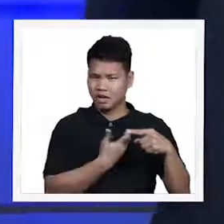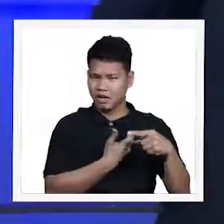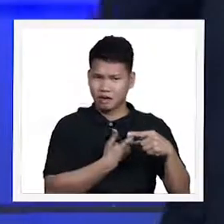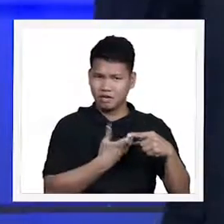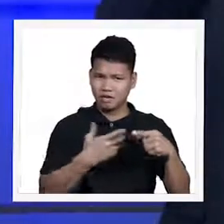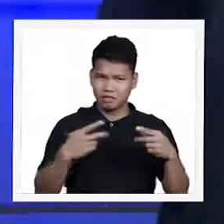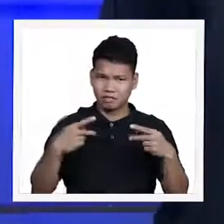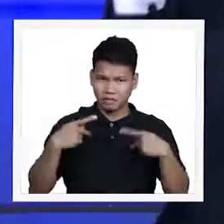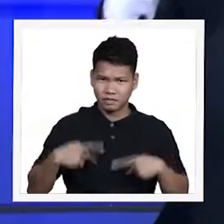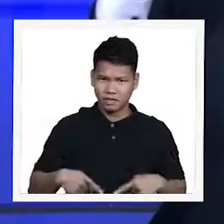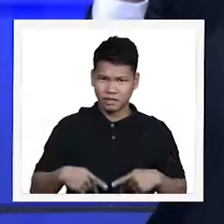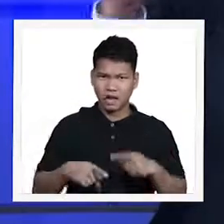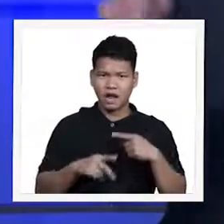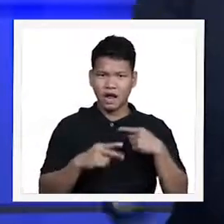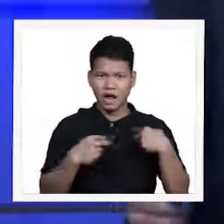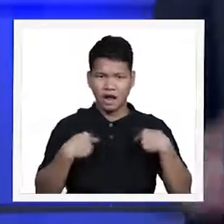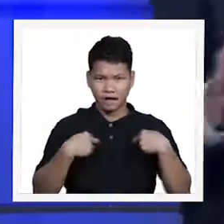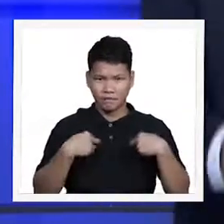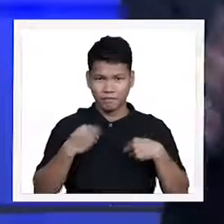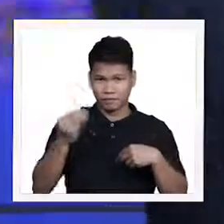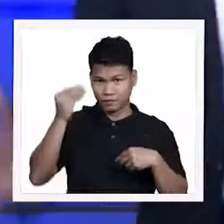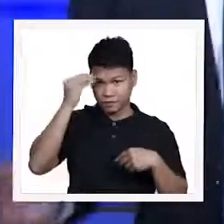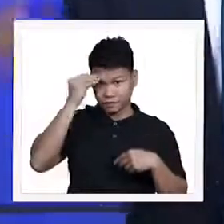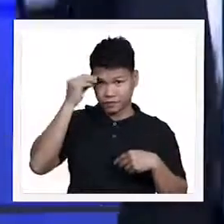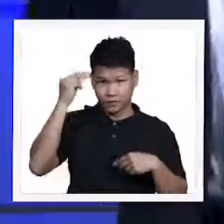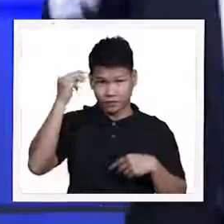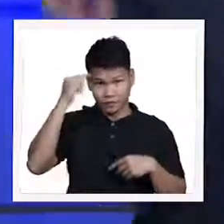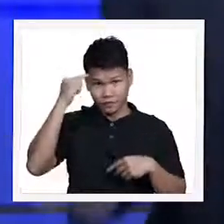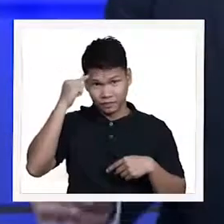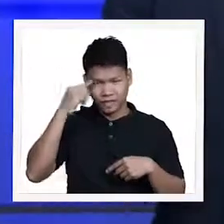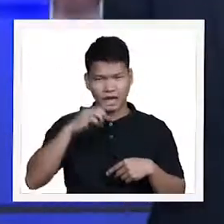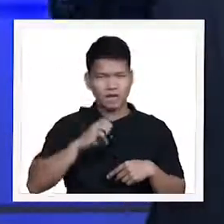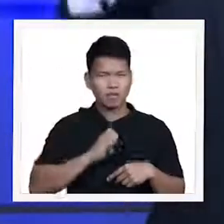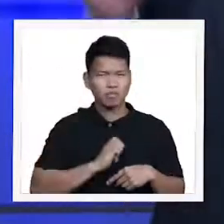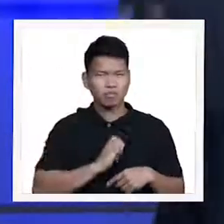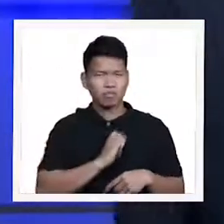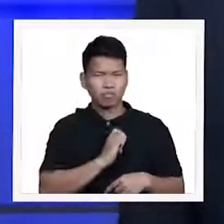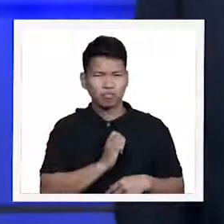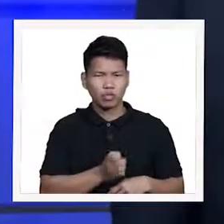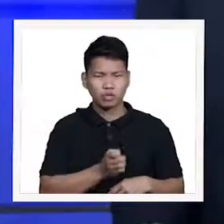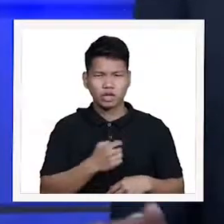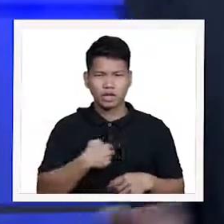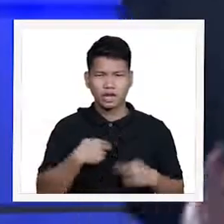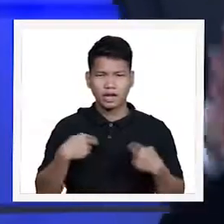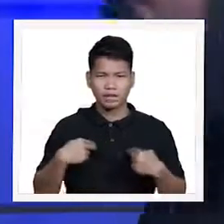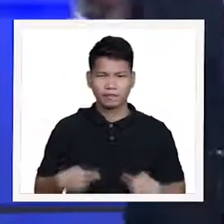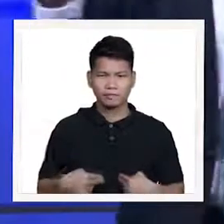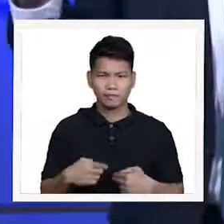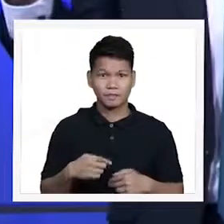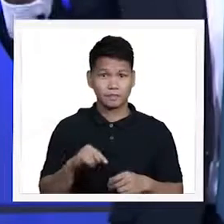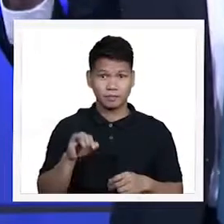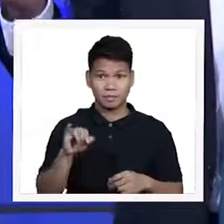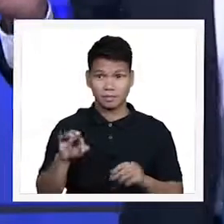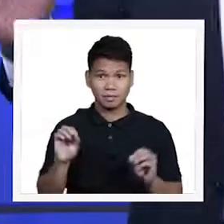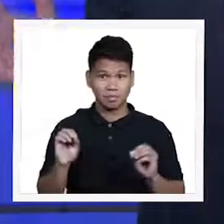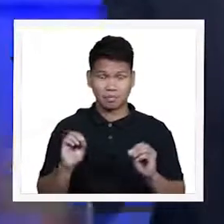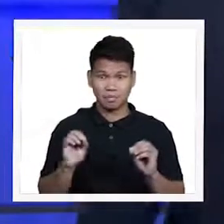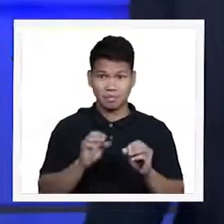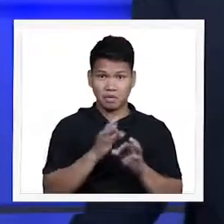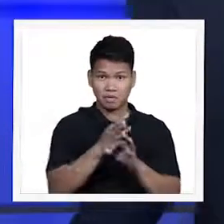in our mental, and even in our emotional health. Kung wala po tayong